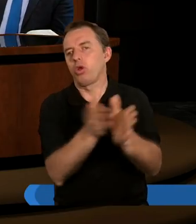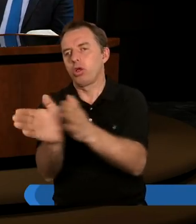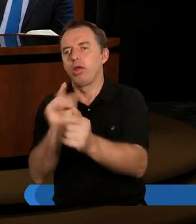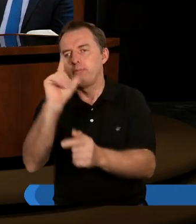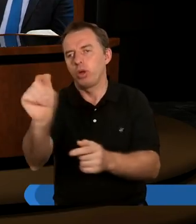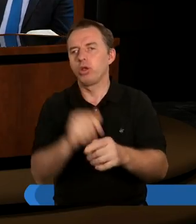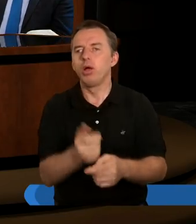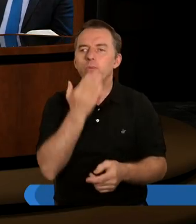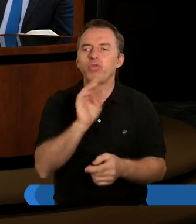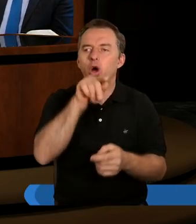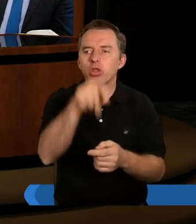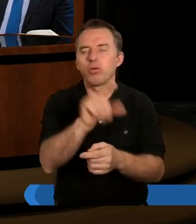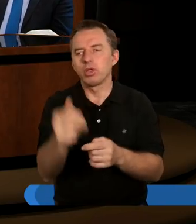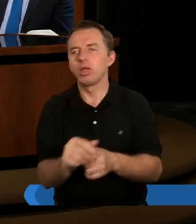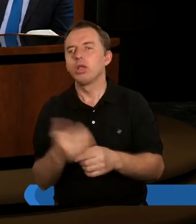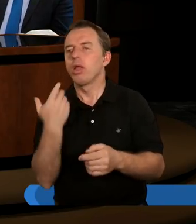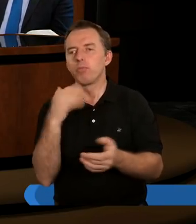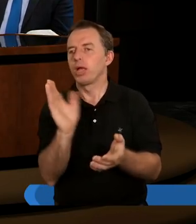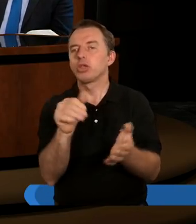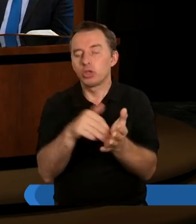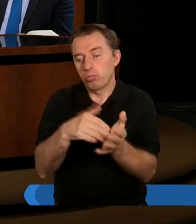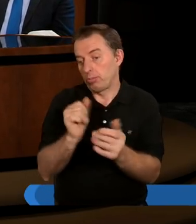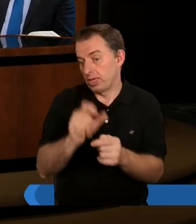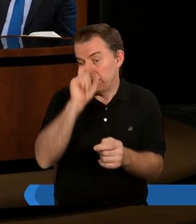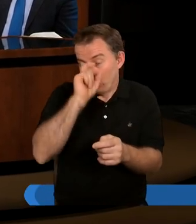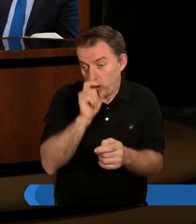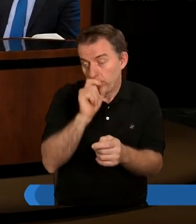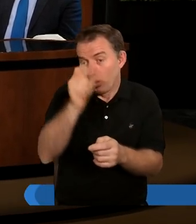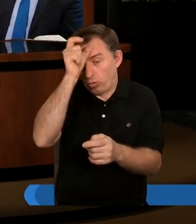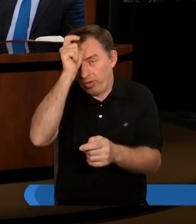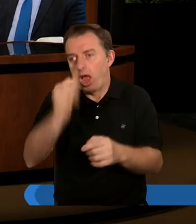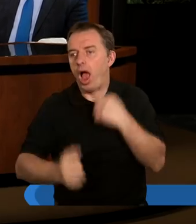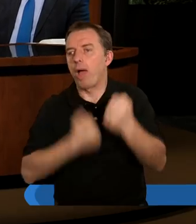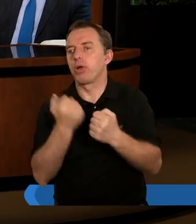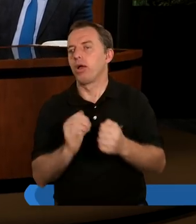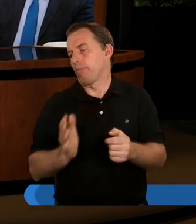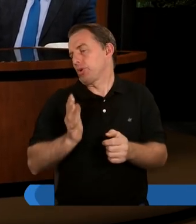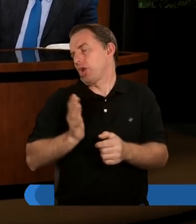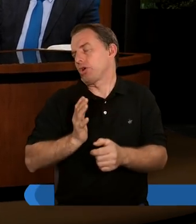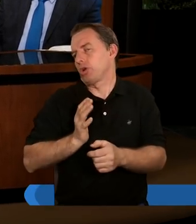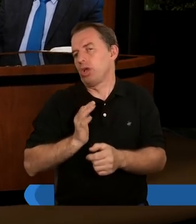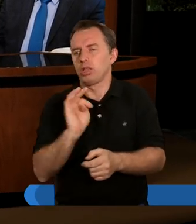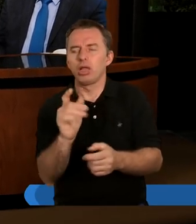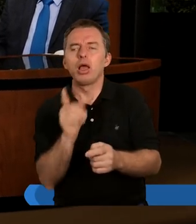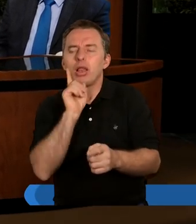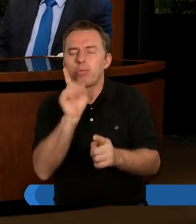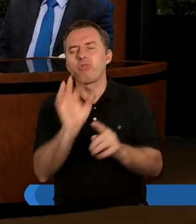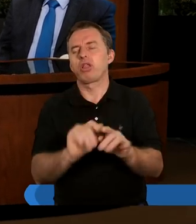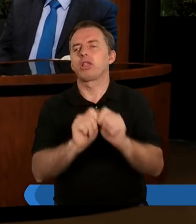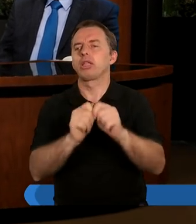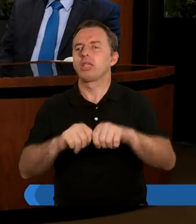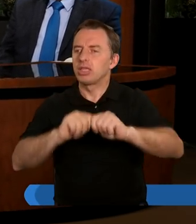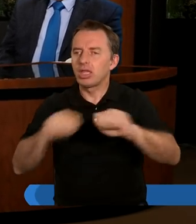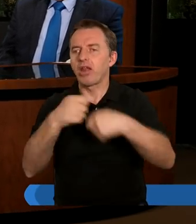A więc mówimy o tym, że chyba nie trzeba być bardzo złym człowiekiem, żeby przeżyć jakieś nadwątlenie więzi z